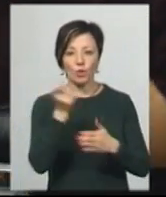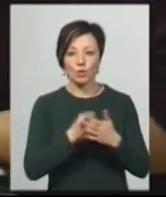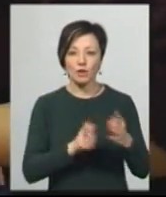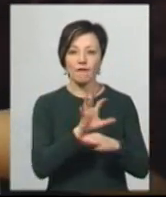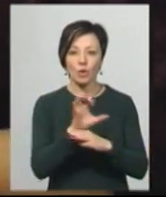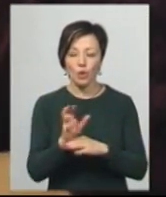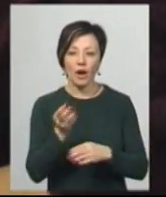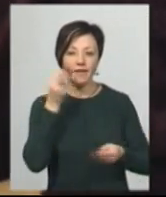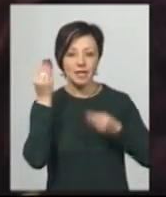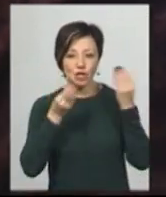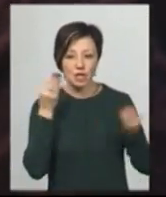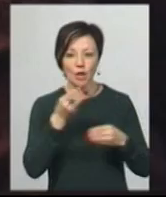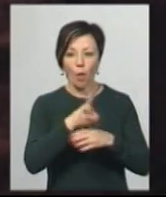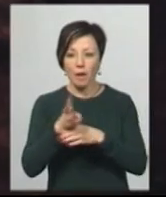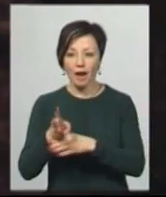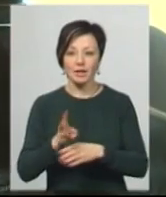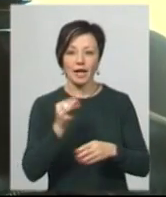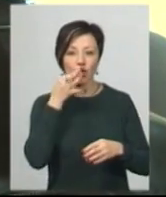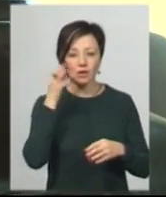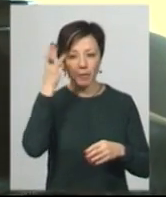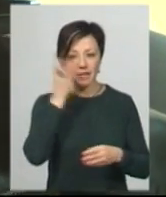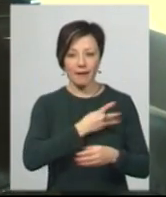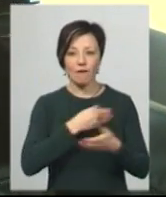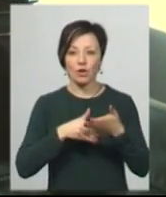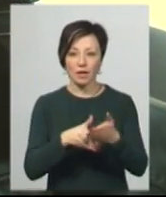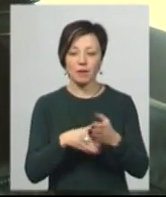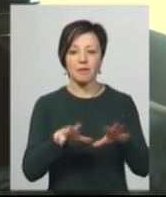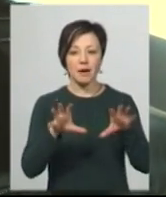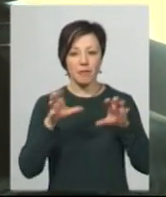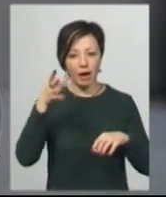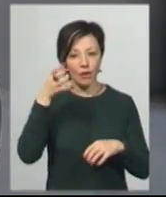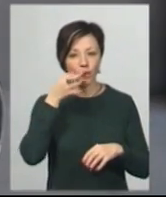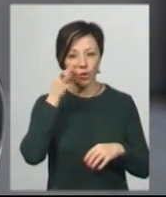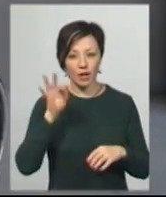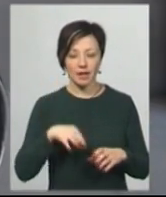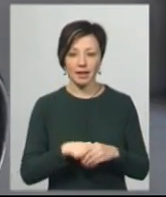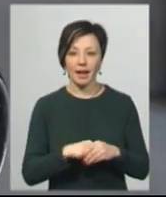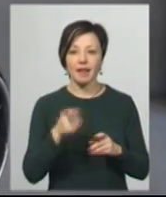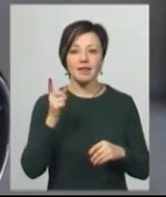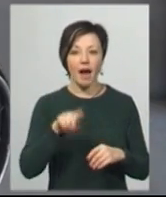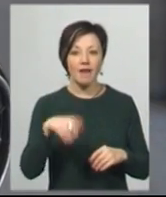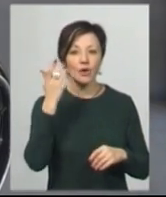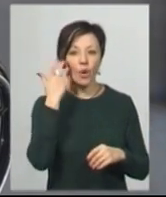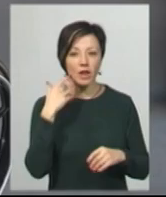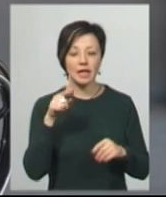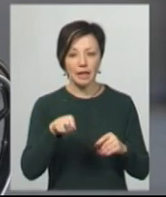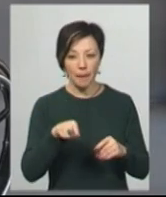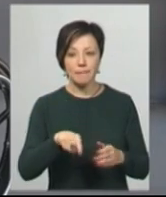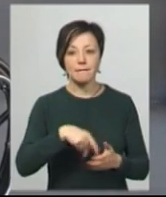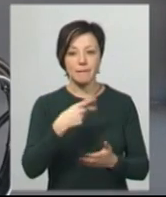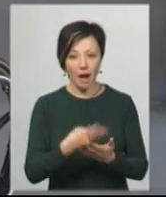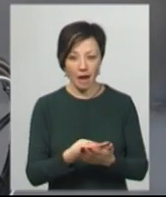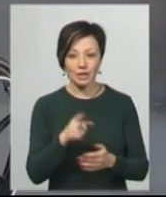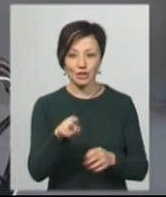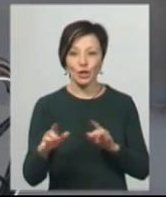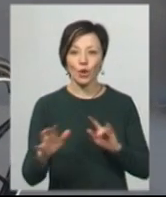фотографи, візажисти, оператори, і досвід хмельницьких волонтерів, каже, чоловік переймають в Україні. Навіть коли ти падаєш, ти